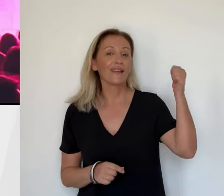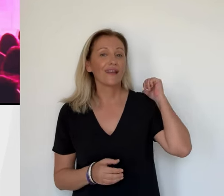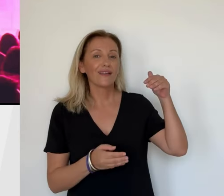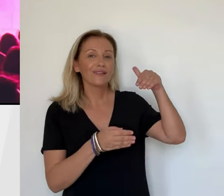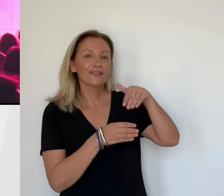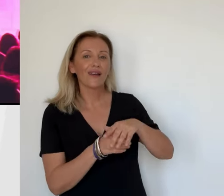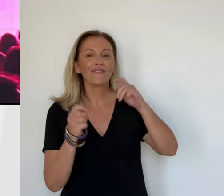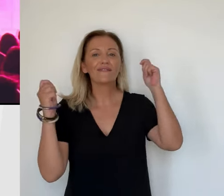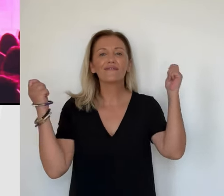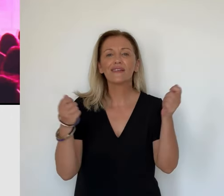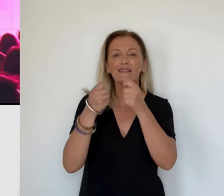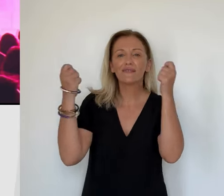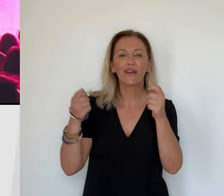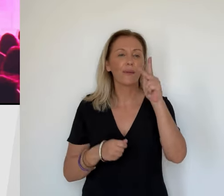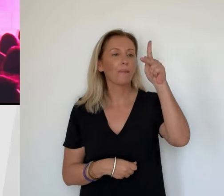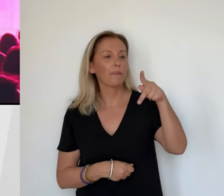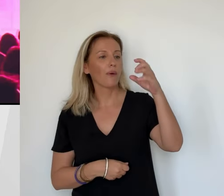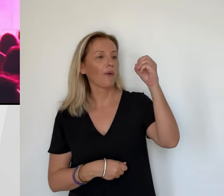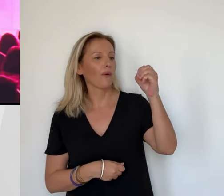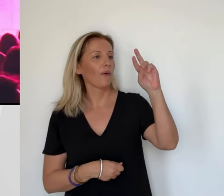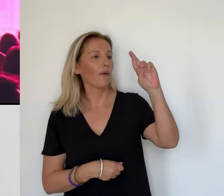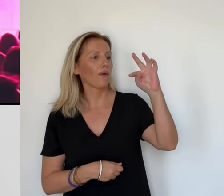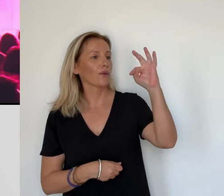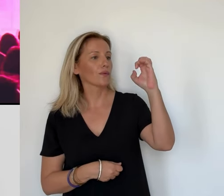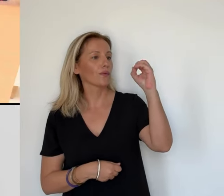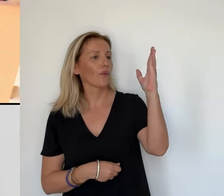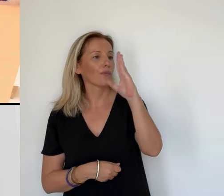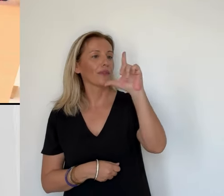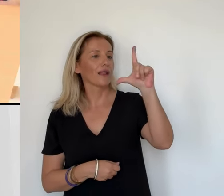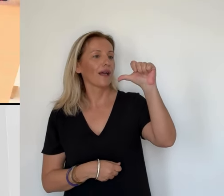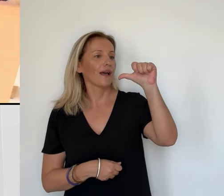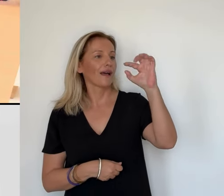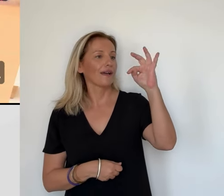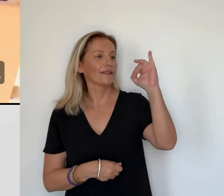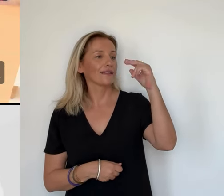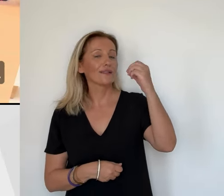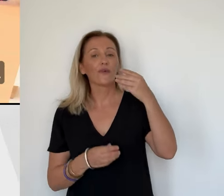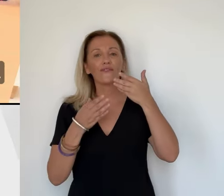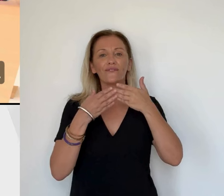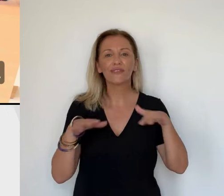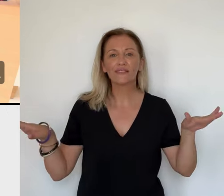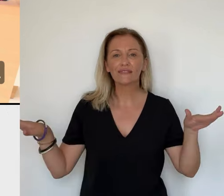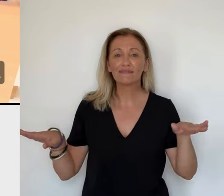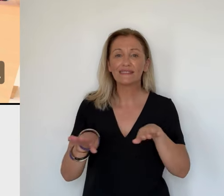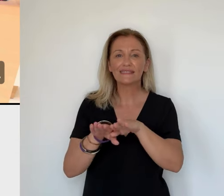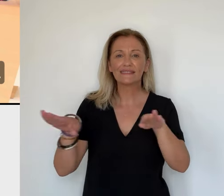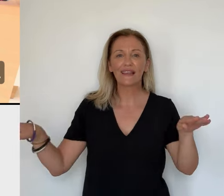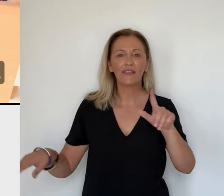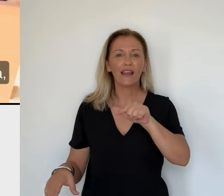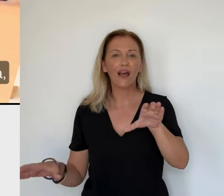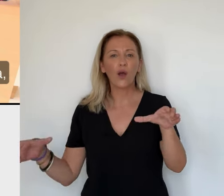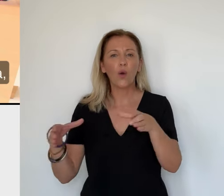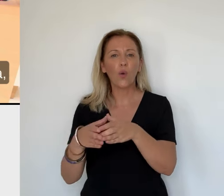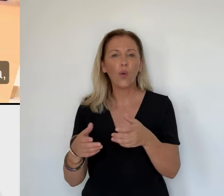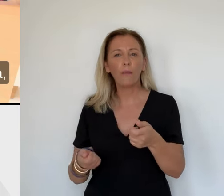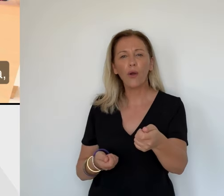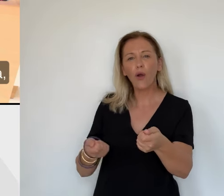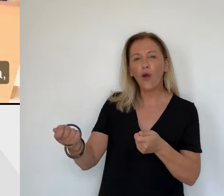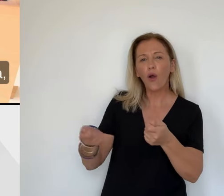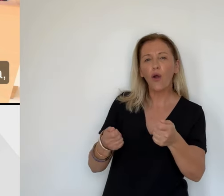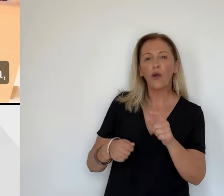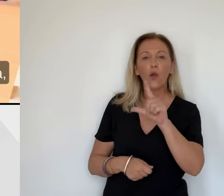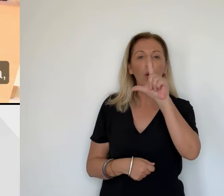Ce sera demain. En attendant, le festival Porto Latine s'est achevé hier soir. Sur scène, le groupe de rock Louise Attac. Depuis samedi,